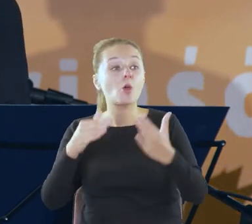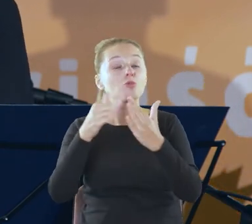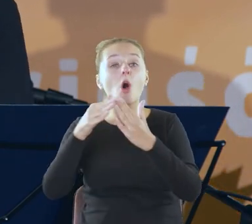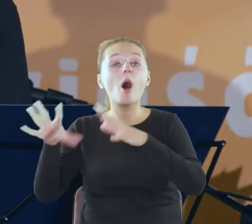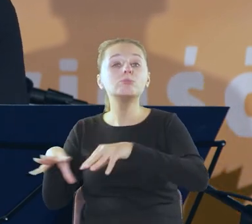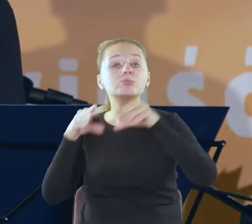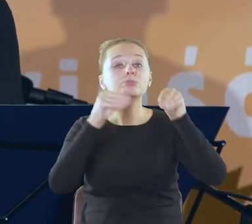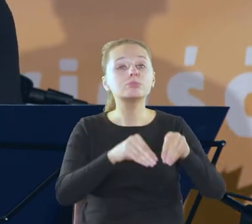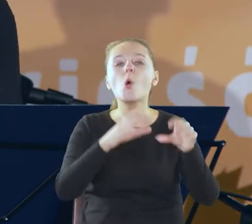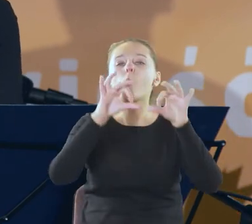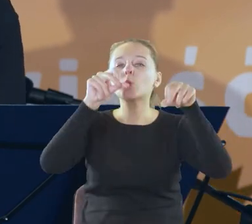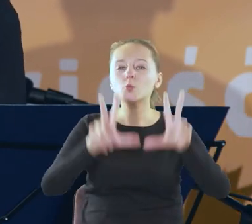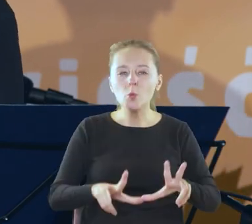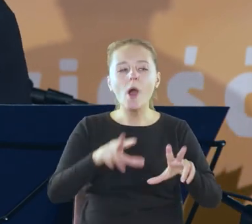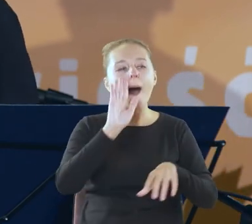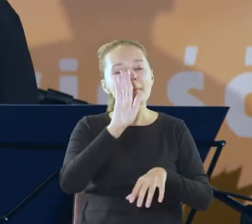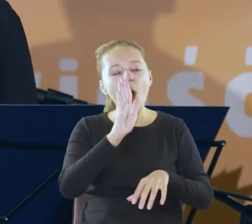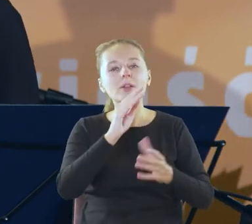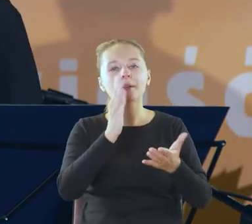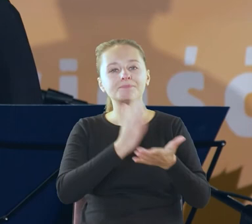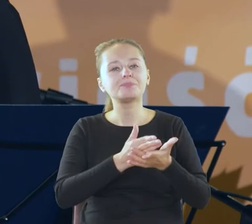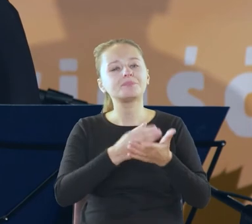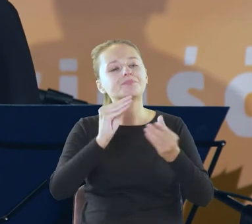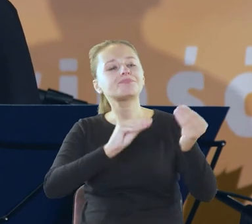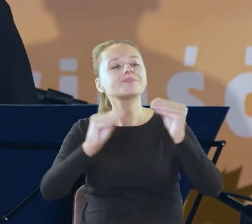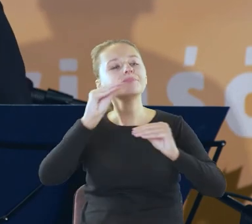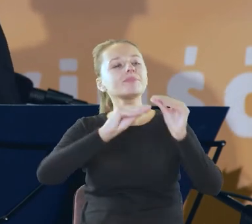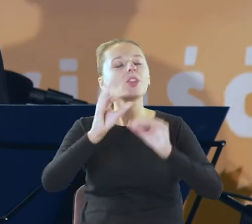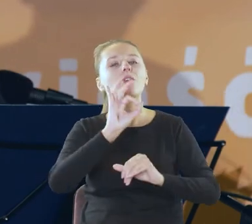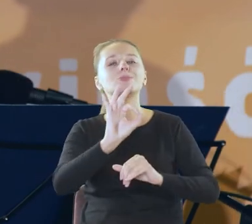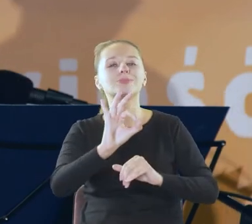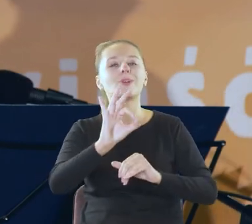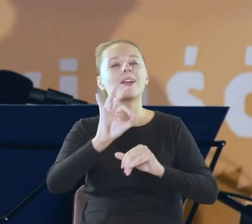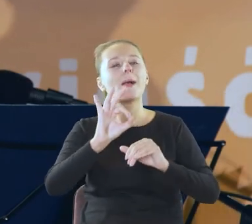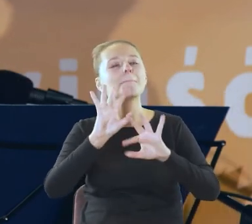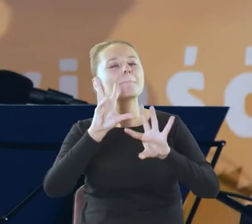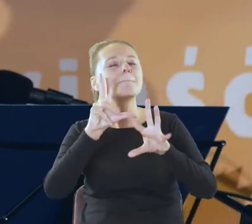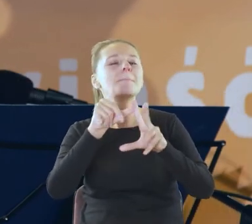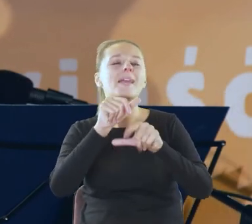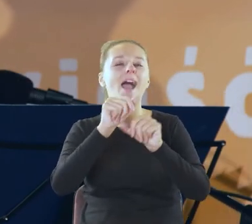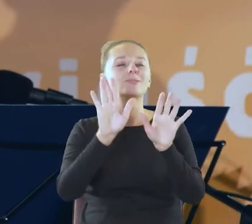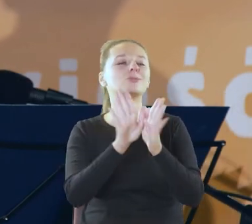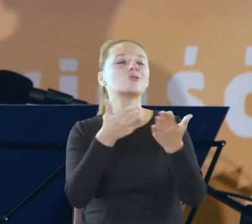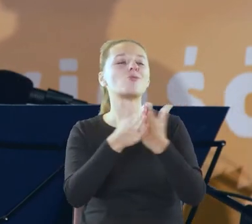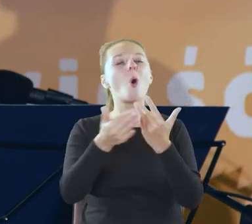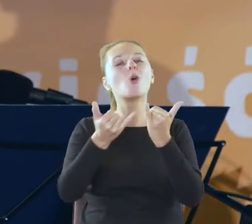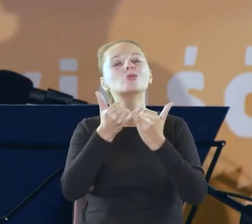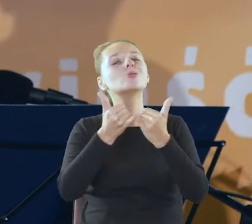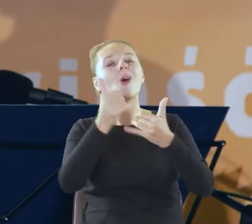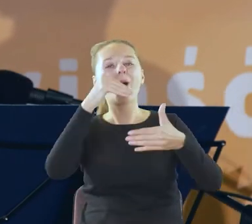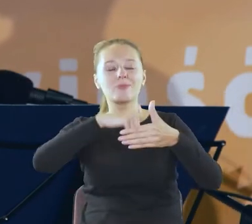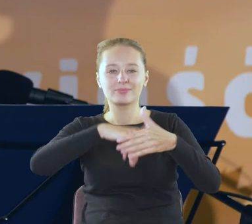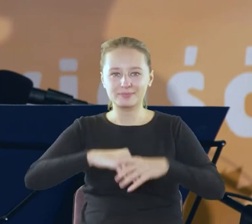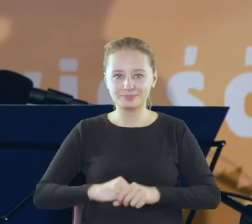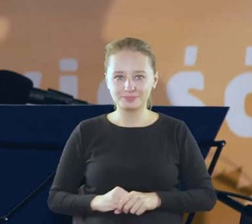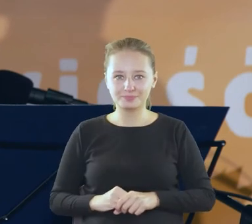zasuszy i będzie z nich układała swoje legendarnie piękne zielniki przez